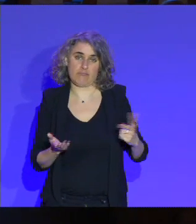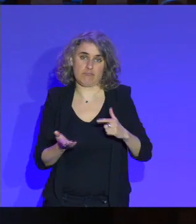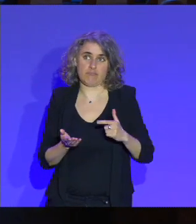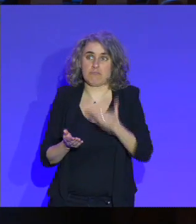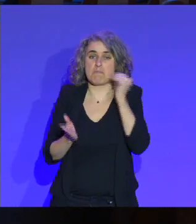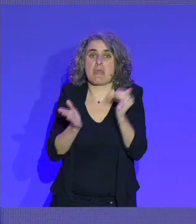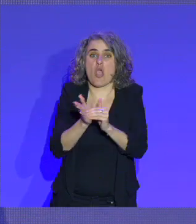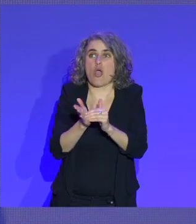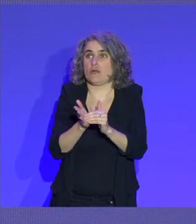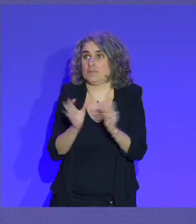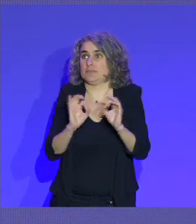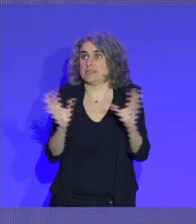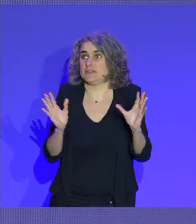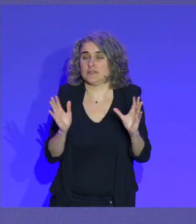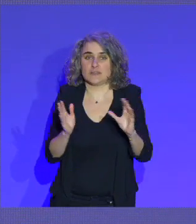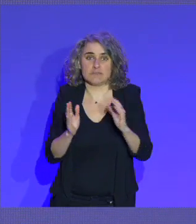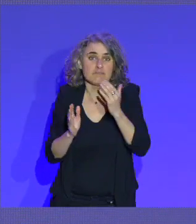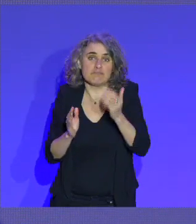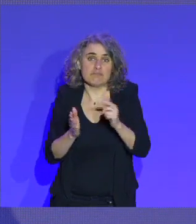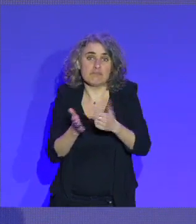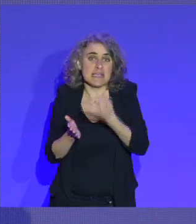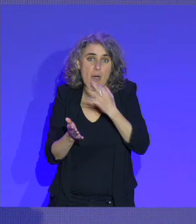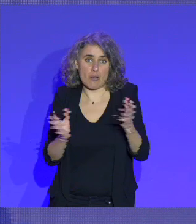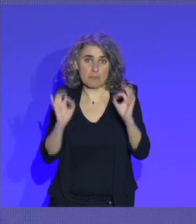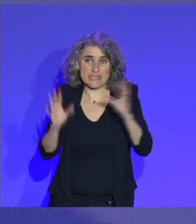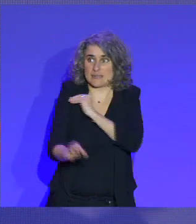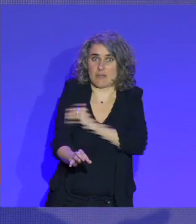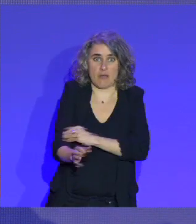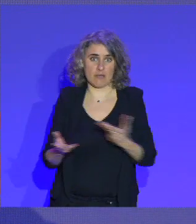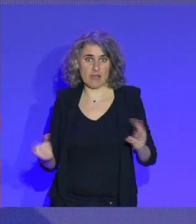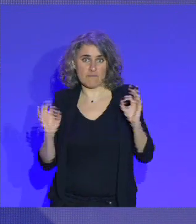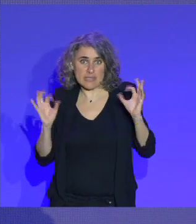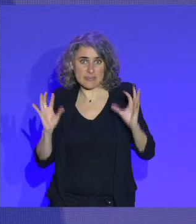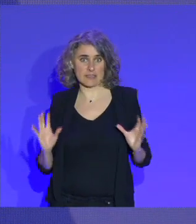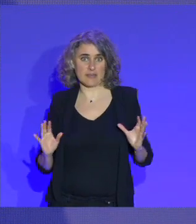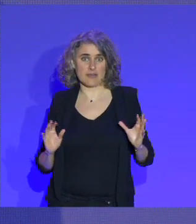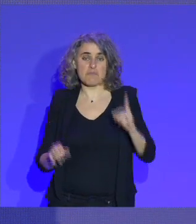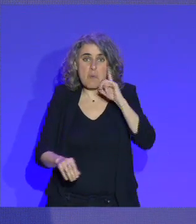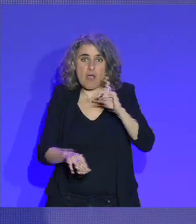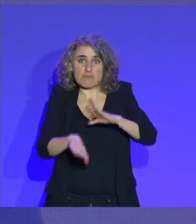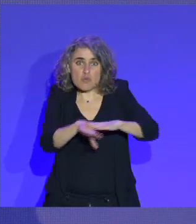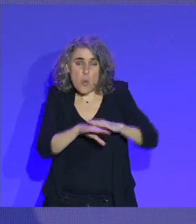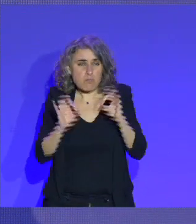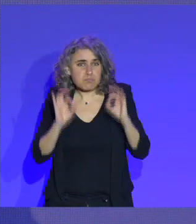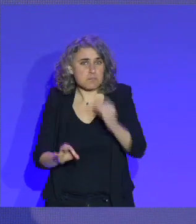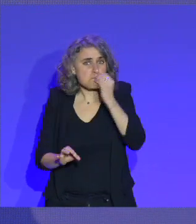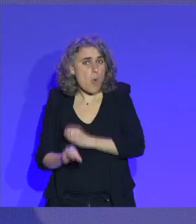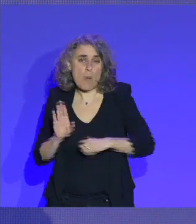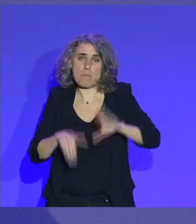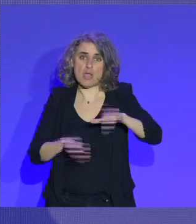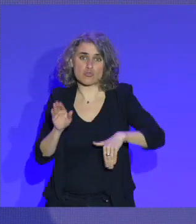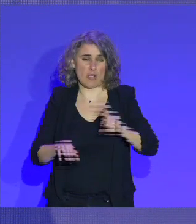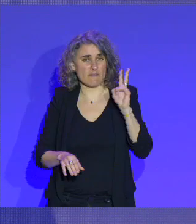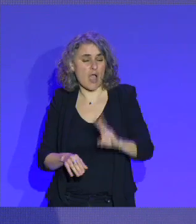meilleure prophylaxie. Ce n pas un médicament, parce qu'on est dans la prévention. Donc, c'est de loin la